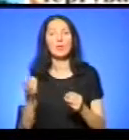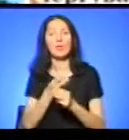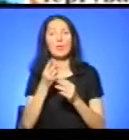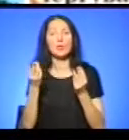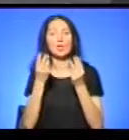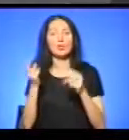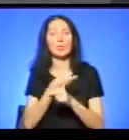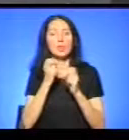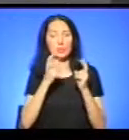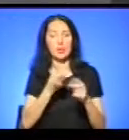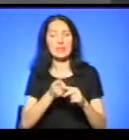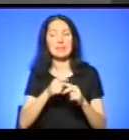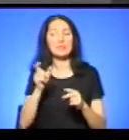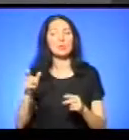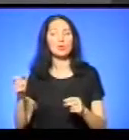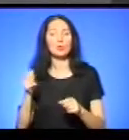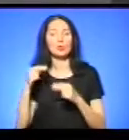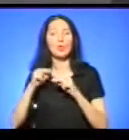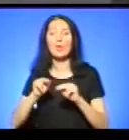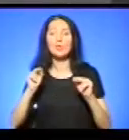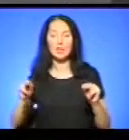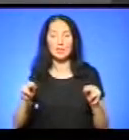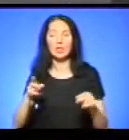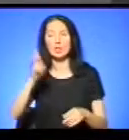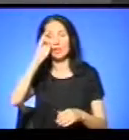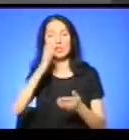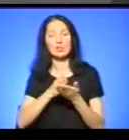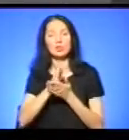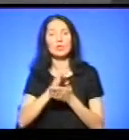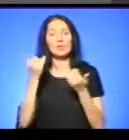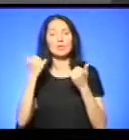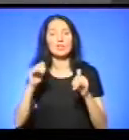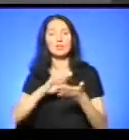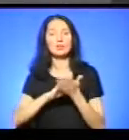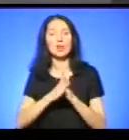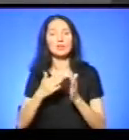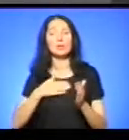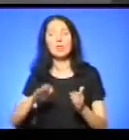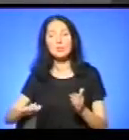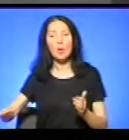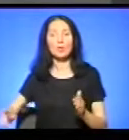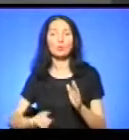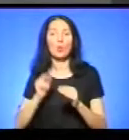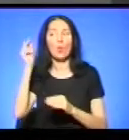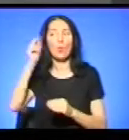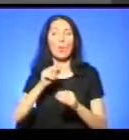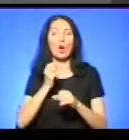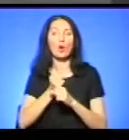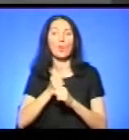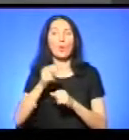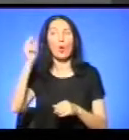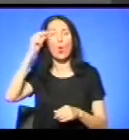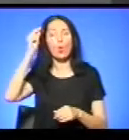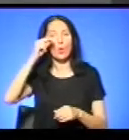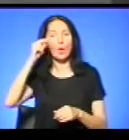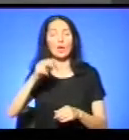дійсно працюють і педагоги, і Державна служба з надзвичайних ситуацій, тому що ми з маличку проводимо уроки в школах і вчимо дітей, як